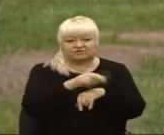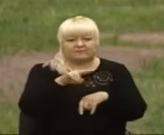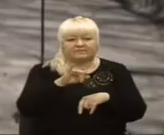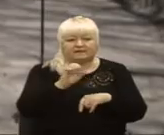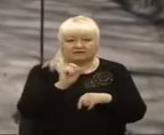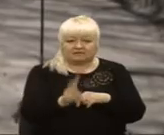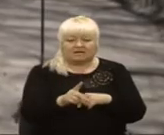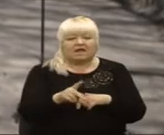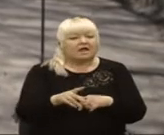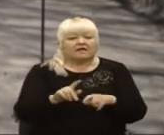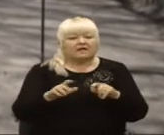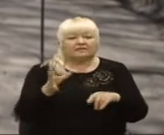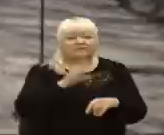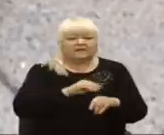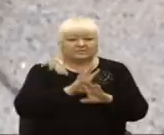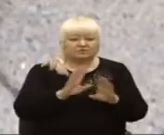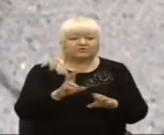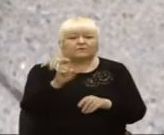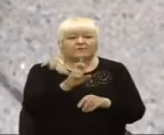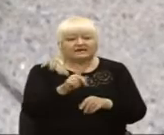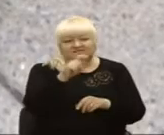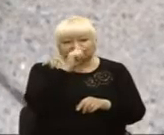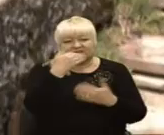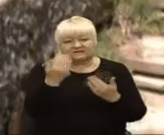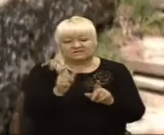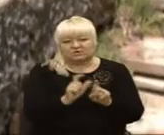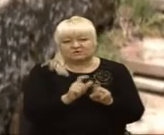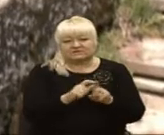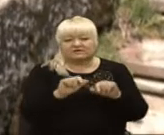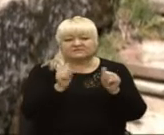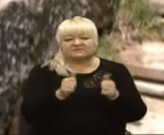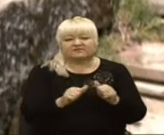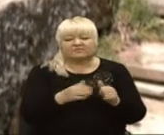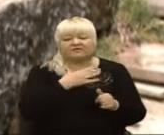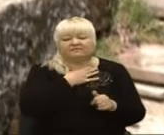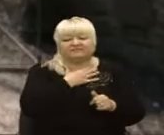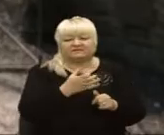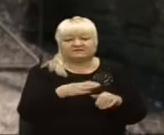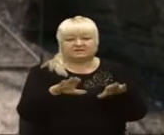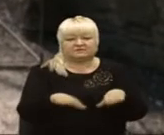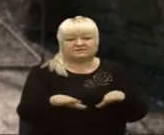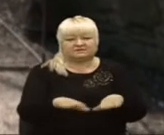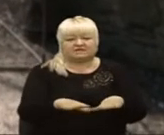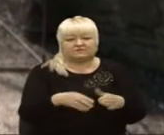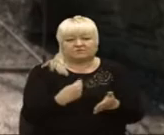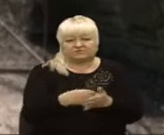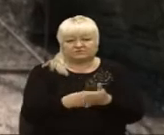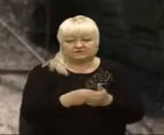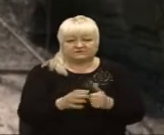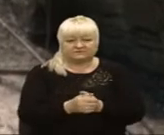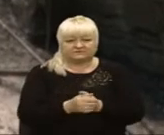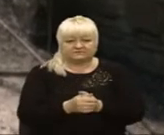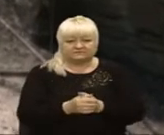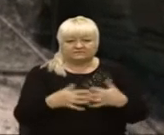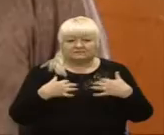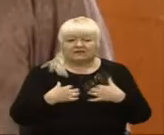Абсолютно неприбуткові березень та квітень, за його словами, сформували дефіцит у місцевому бюджеті. До катастрофічно, тут